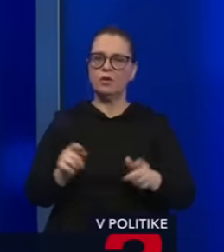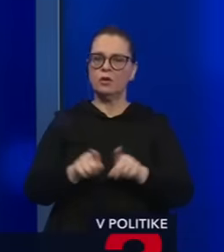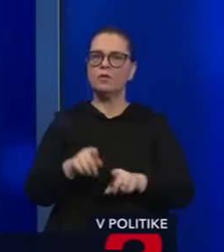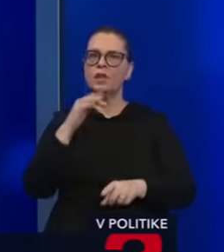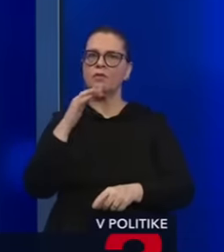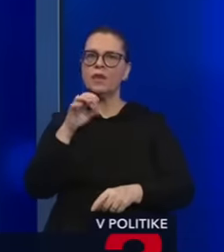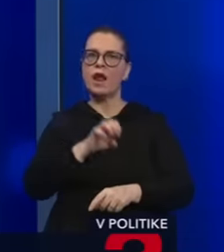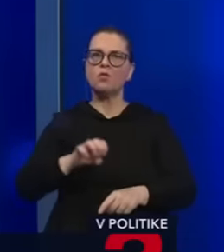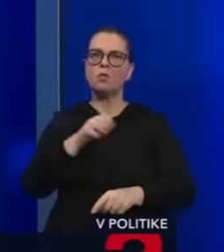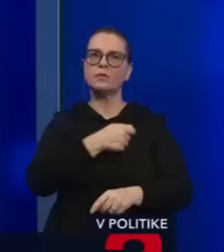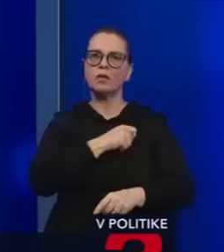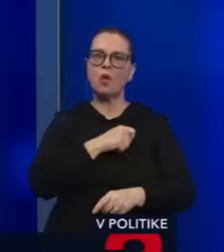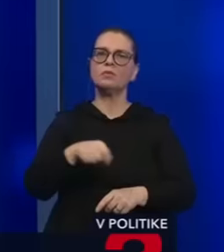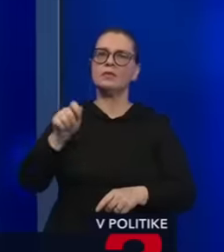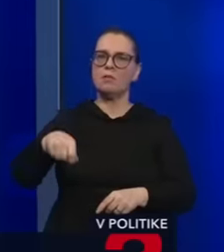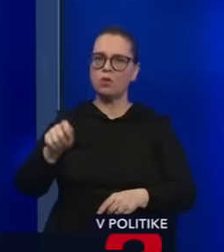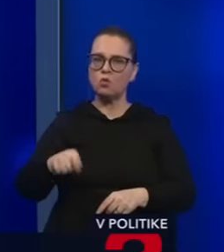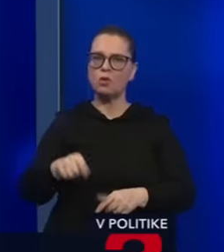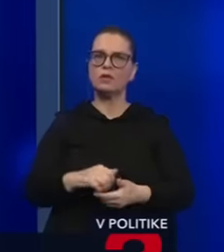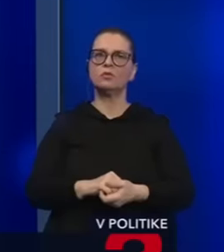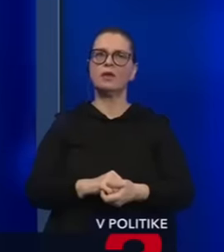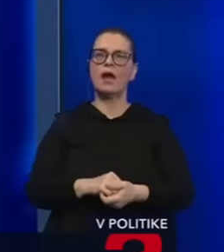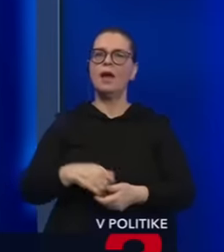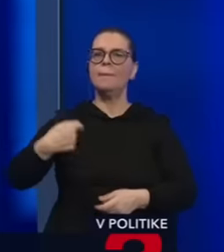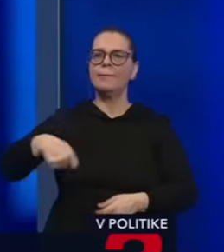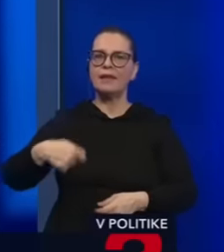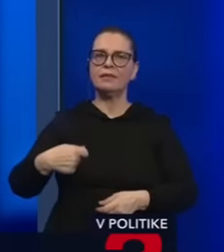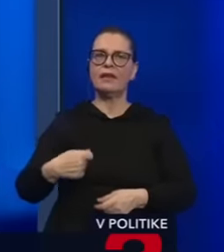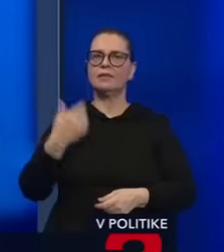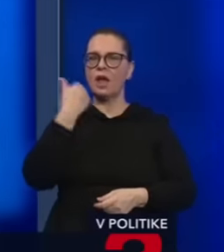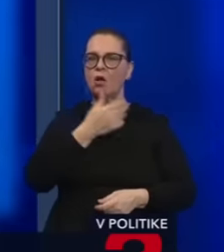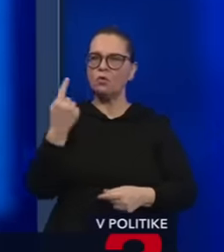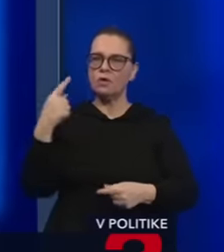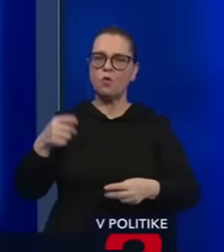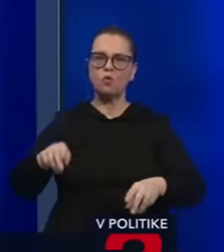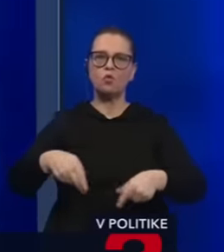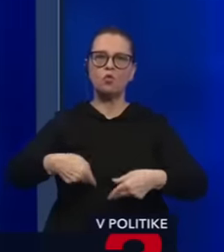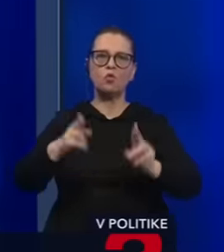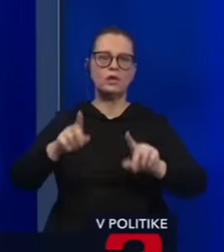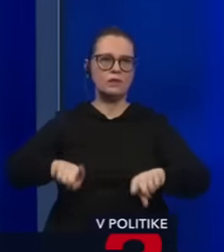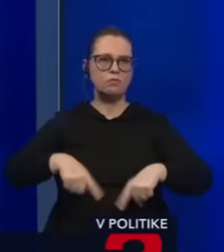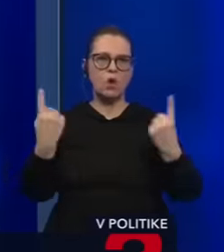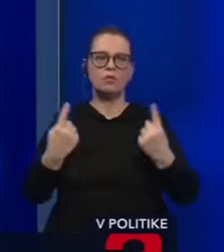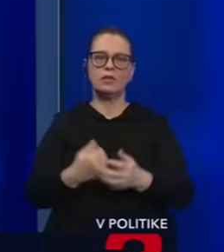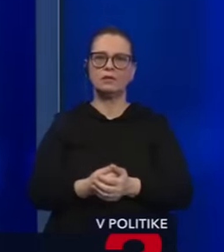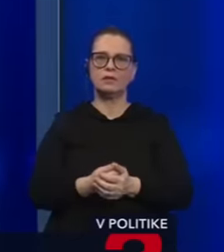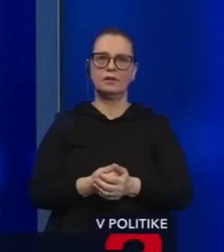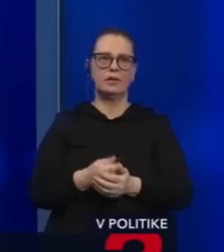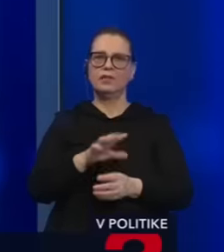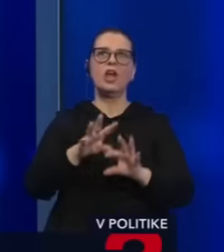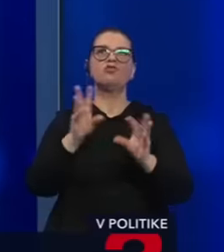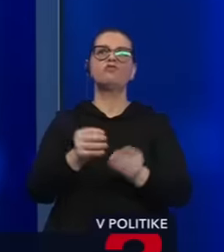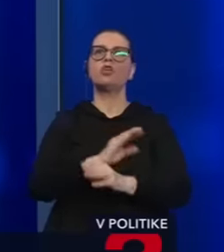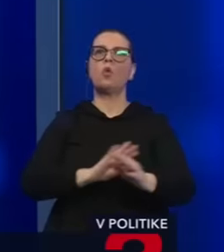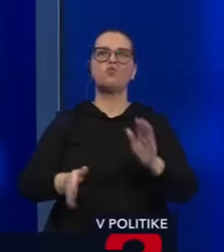komisia, Európska prokuratúra, vyjadrila sa prezidentka, ľudia sú v uliciach. Jednoducho to nie je o tom, že všetko už bolo